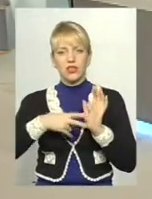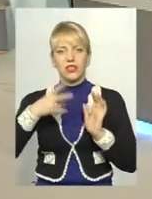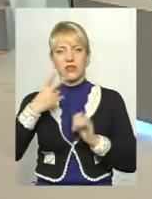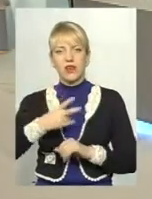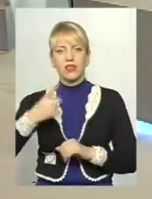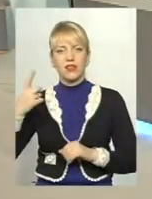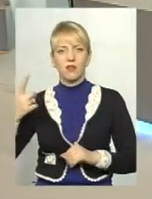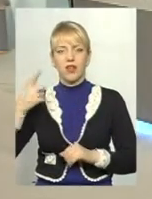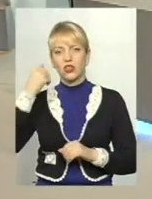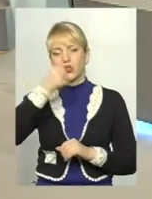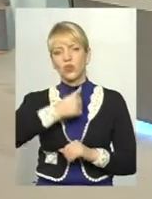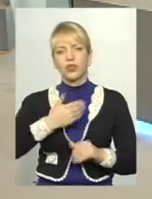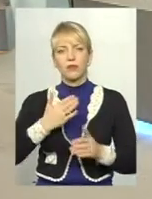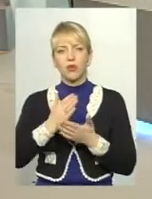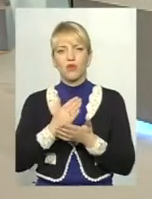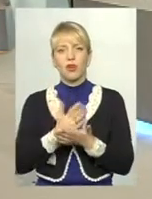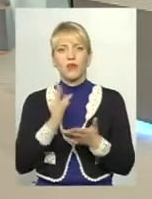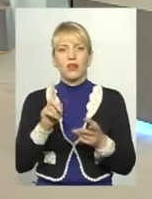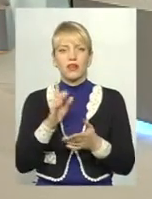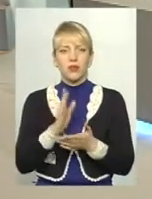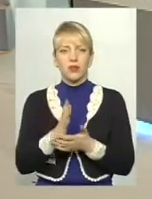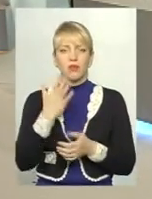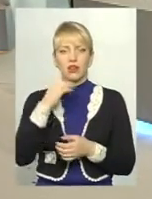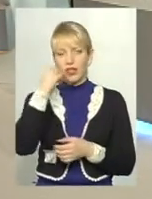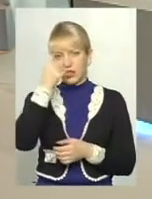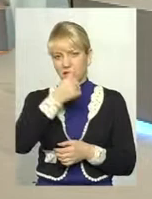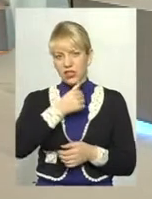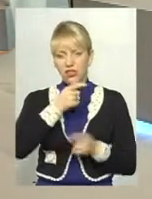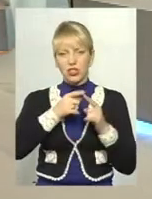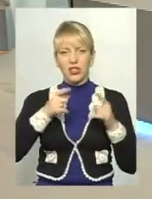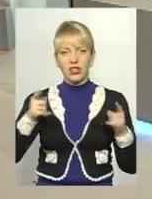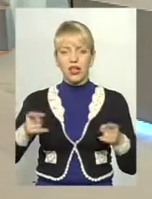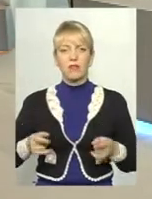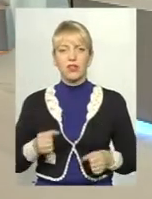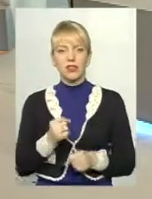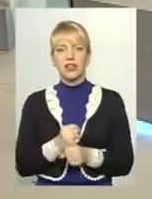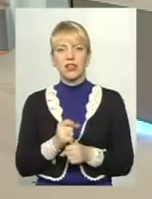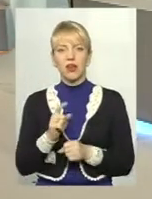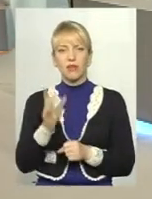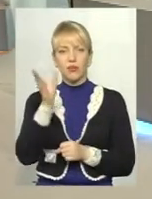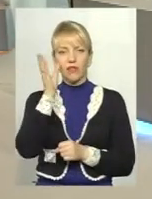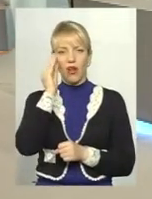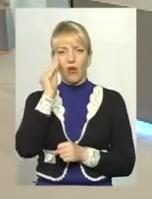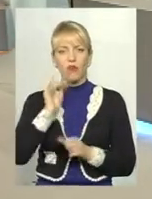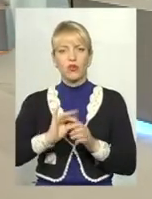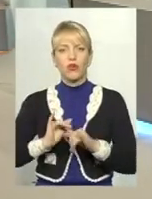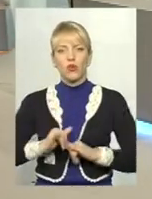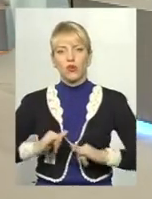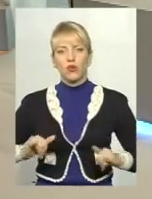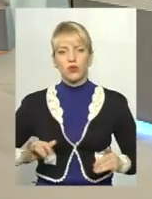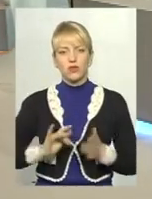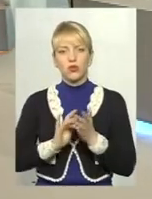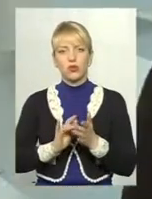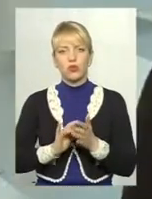програма, яка буде мати п'ятирічний термін дії, і там буде враховано розвиток туризму і, звичайно,